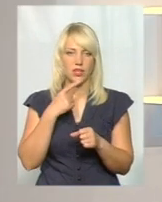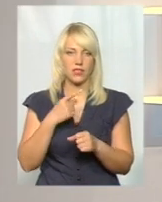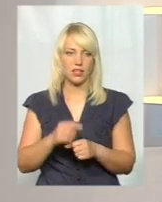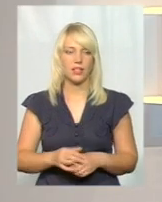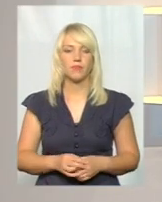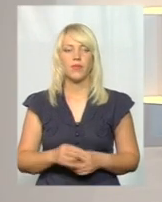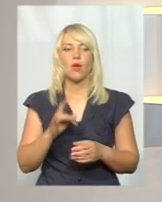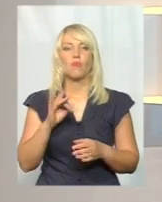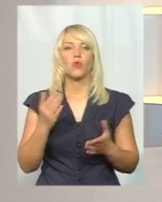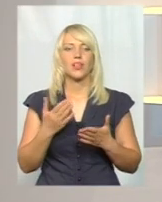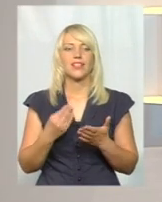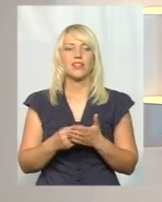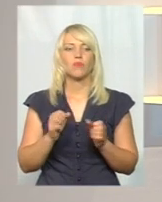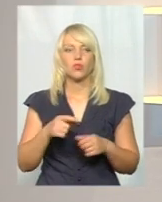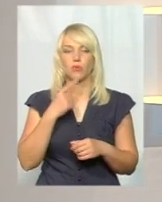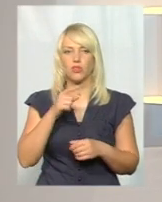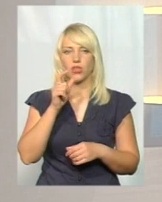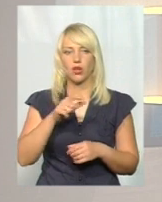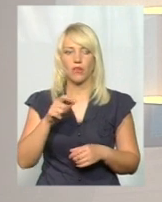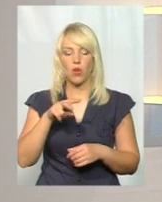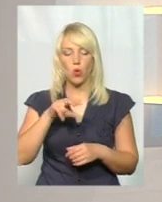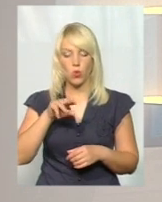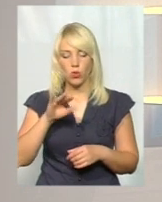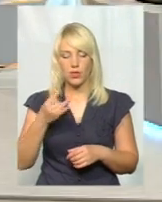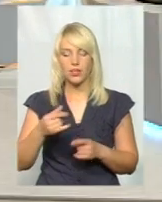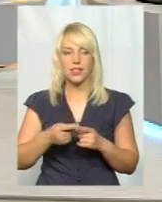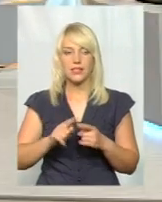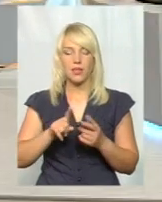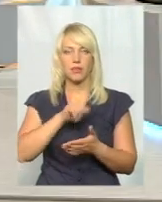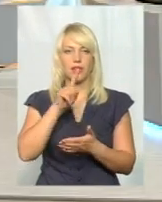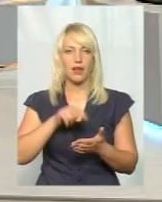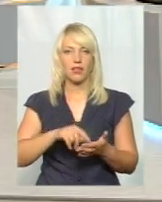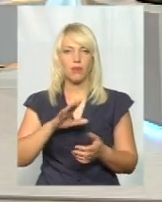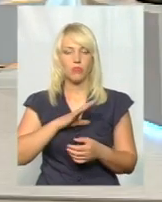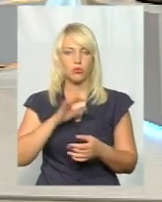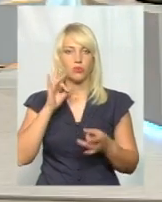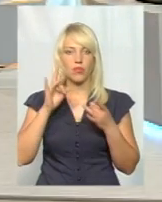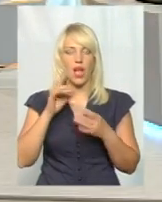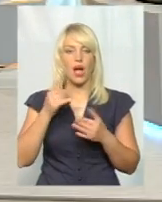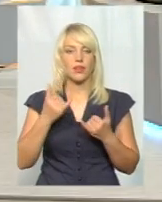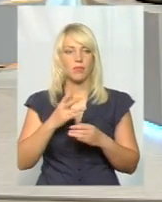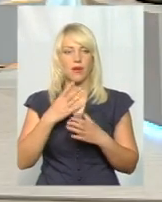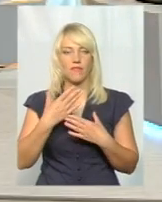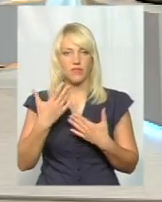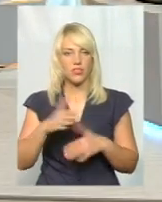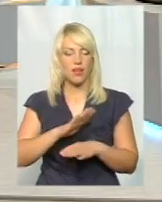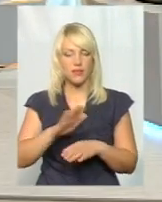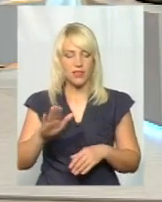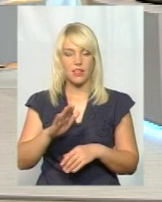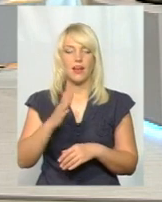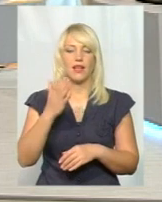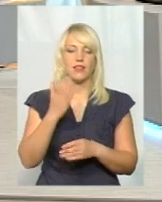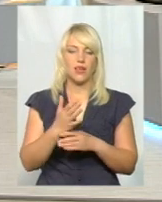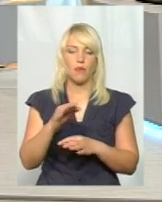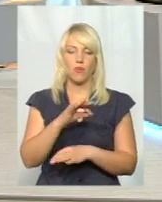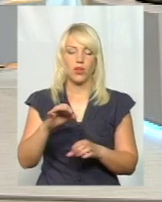От про які тарифи можемо говорити? лютому це питання прозвучало як риторичне, тепер уже ні, вже маємо проєкт рішення. А